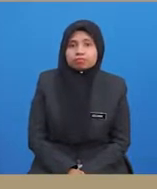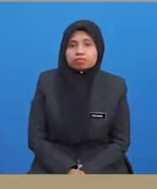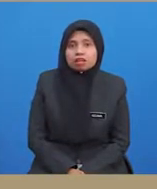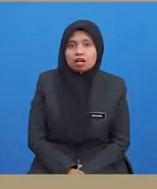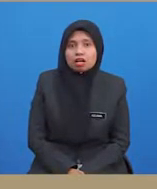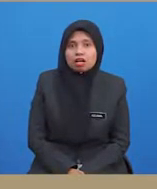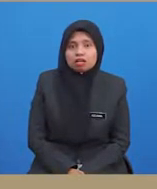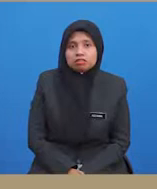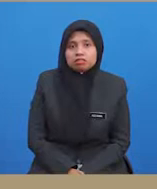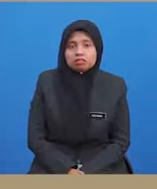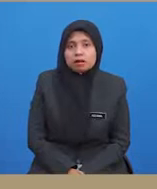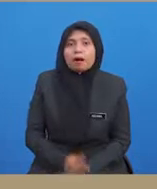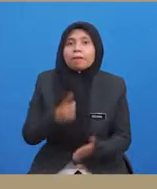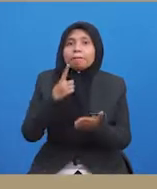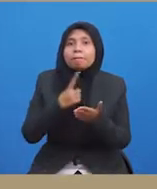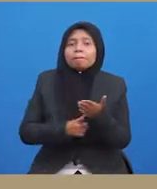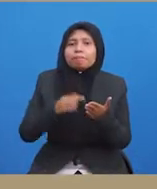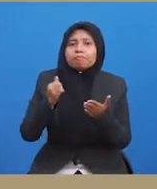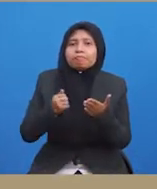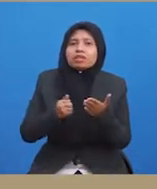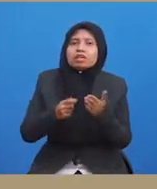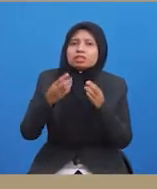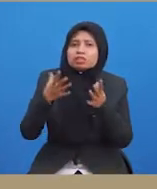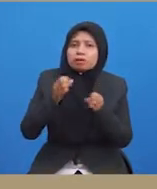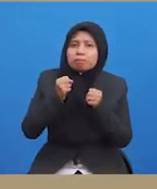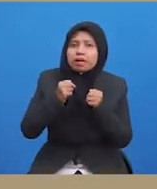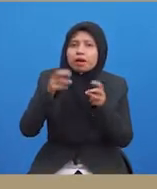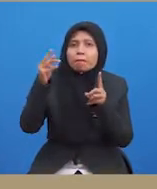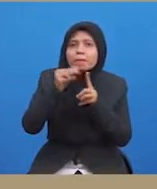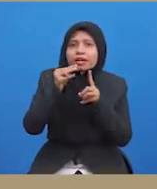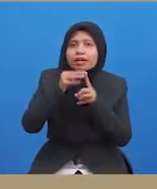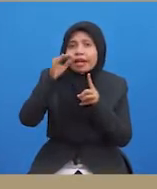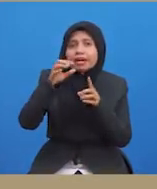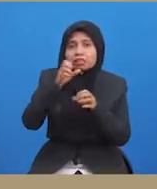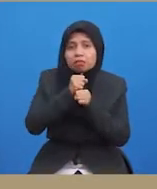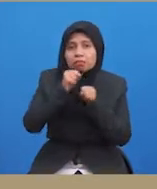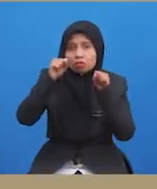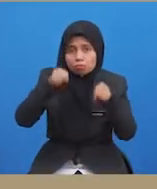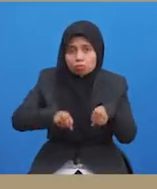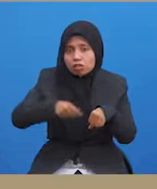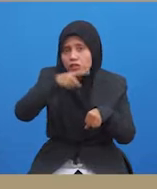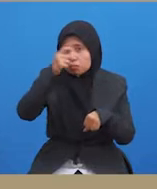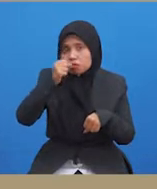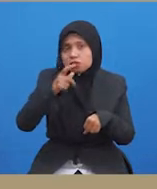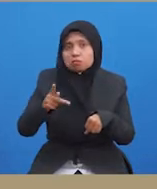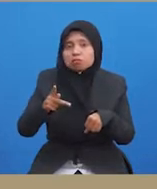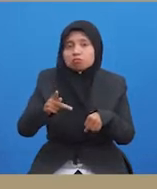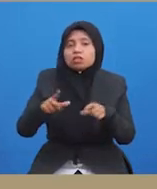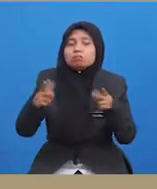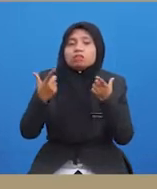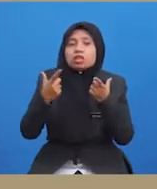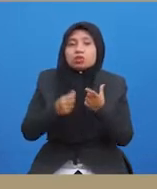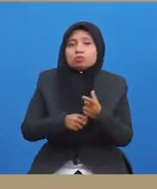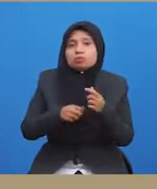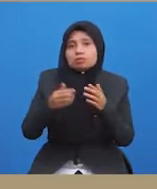Keputusan pertandingan yang dirasakan berat sebelah atau tidak adil boleh mengakibatkan berlakunya